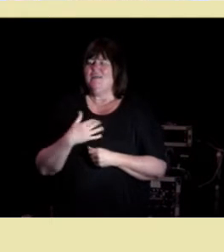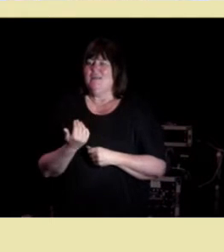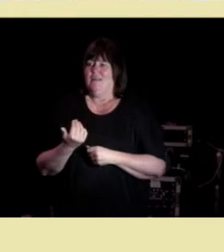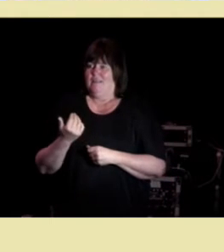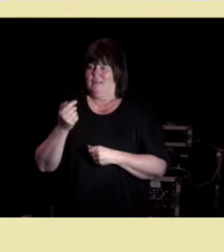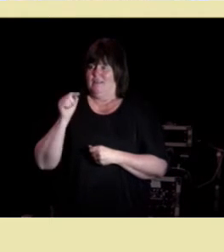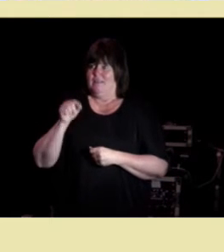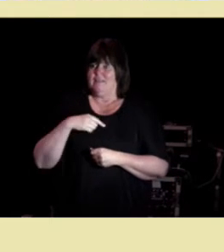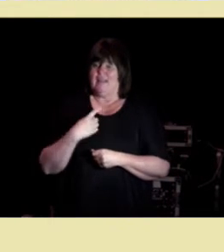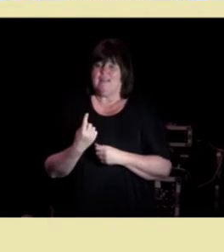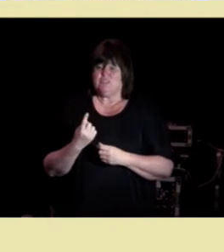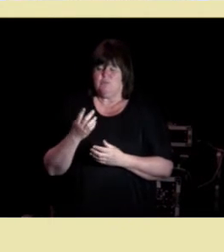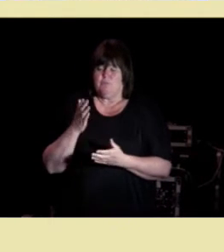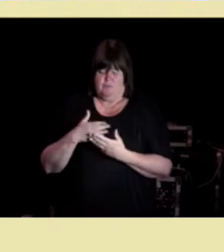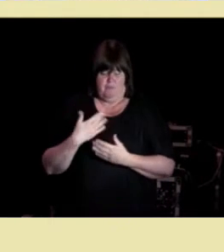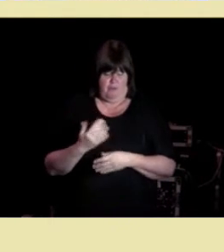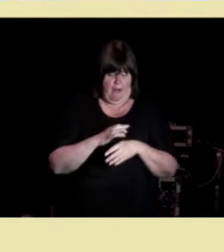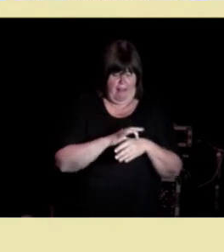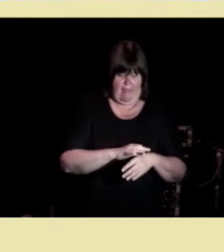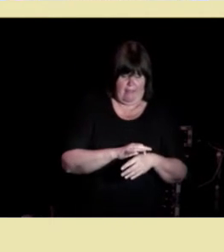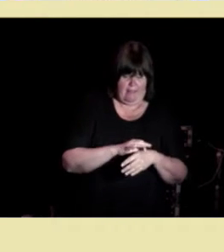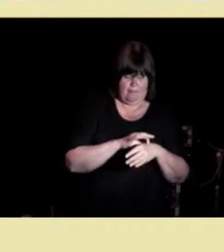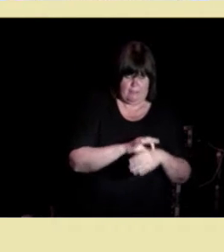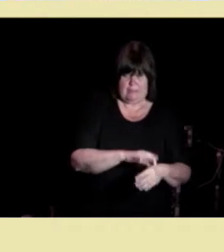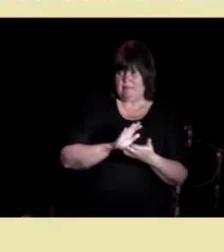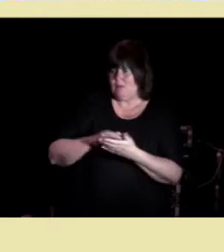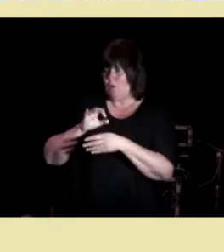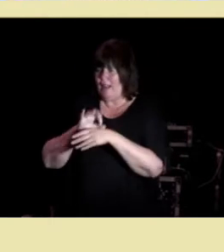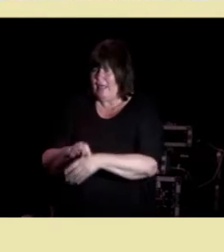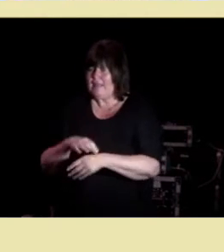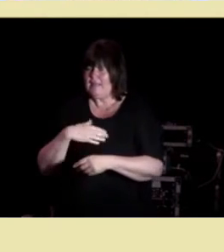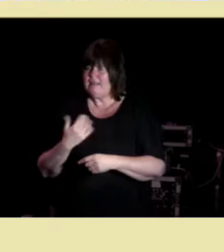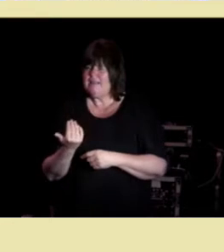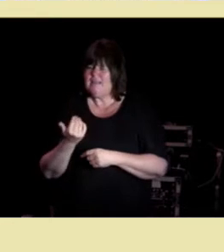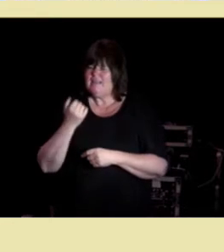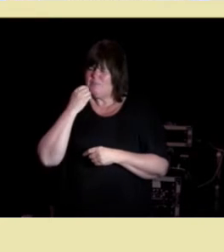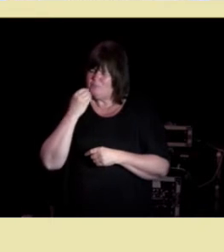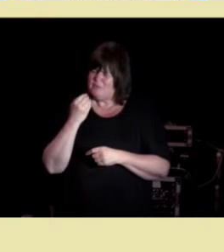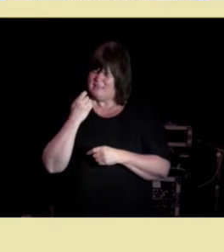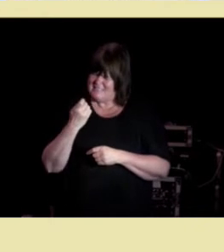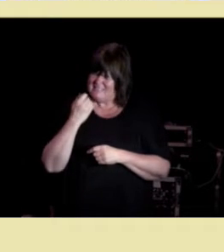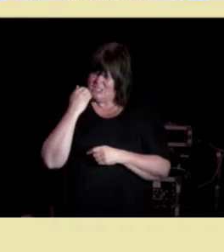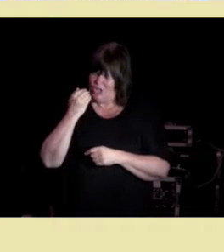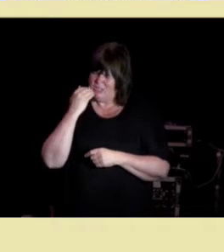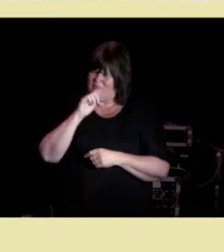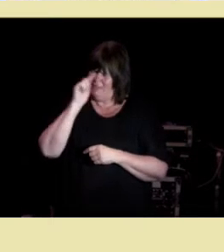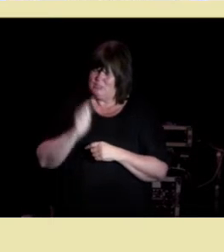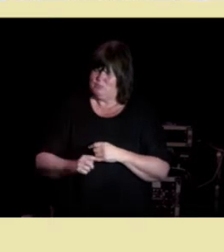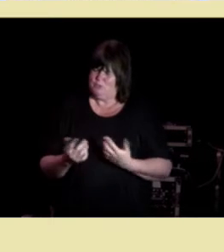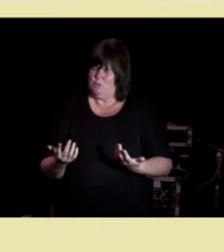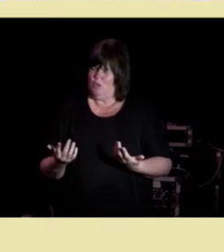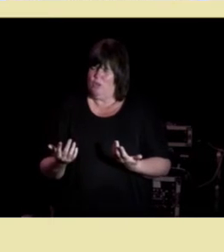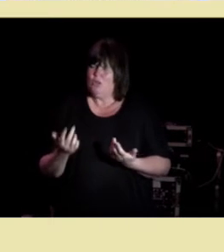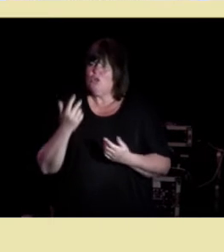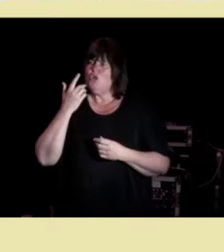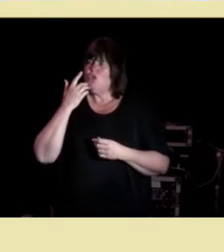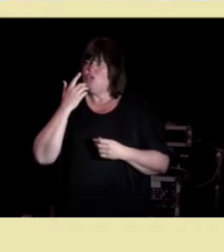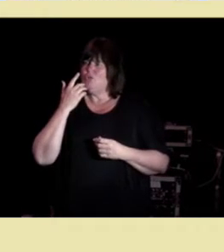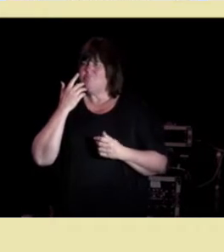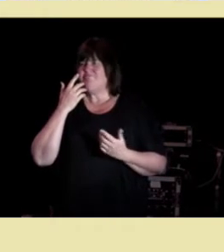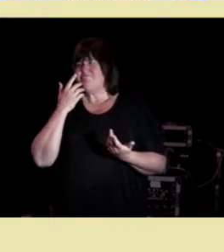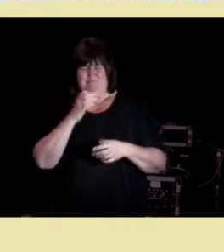men samtidig vil i hvert enkelt tilfelle alltid være spørsmål om når er egentlig